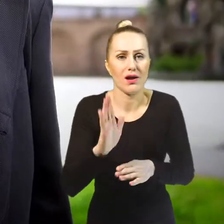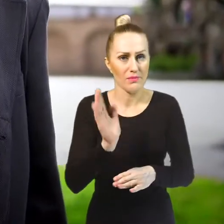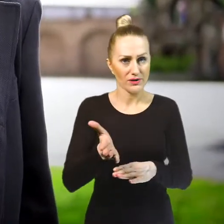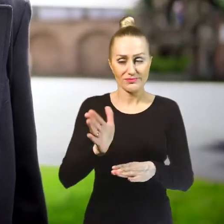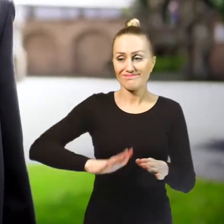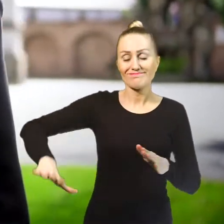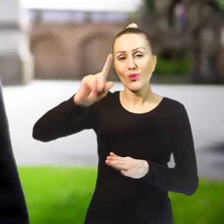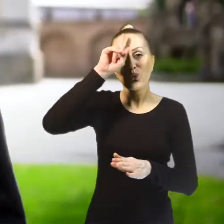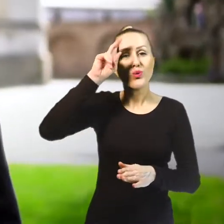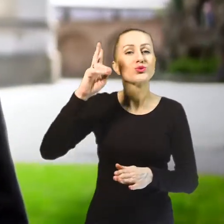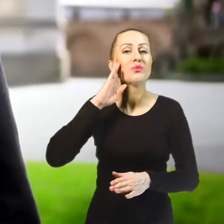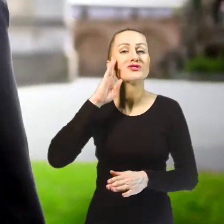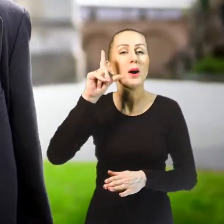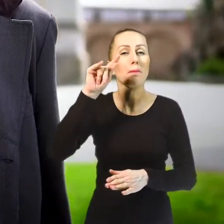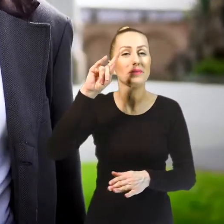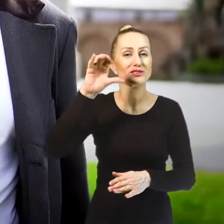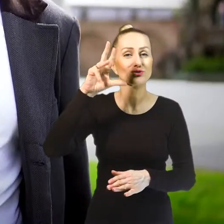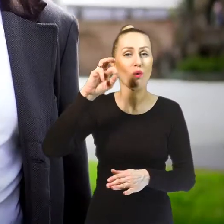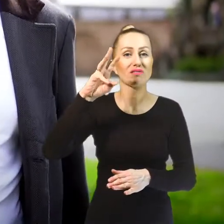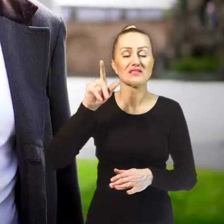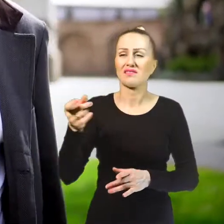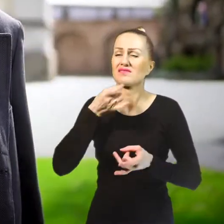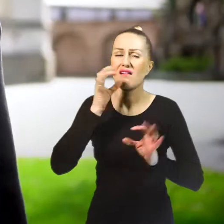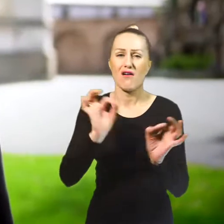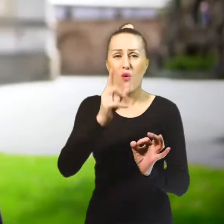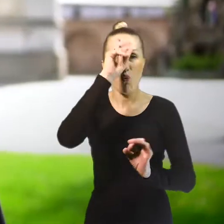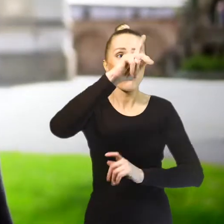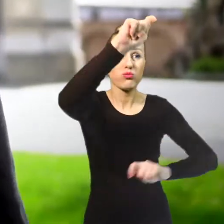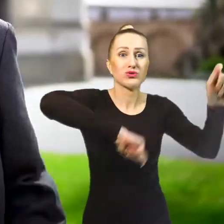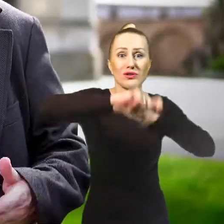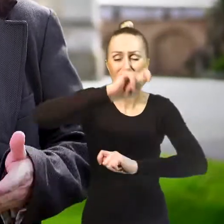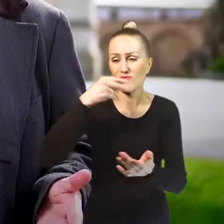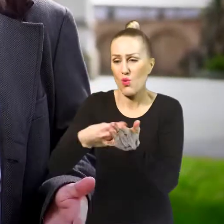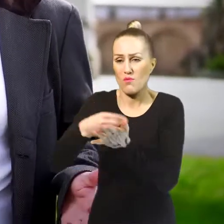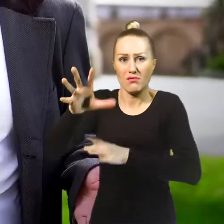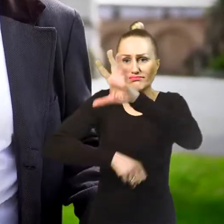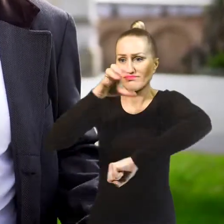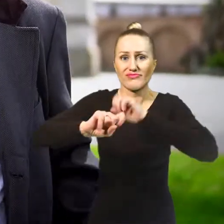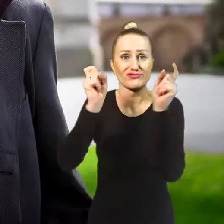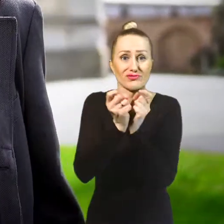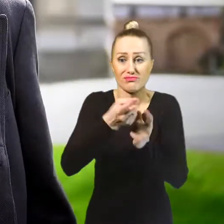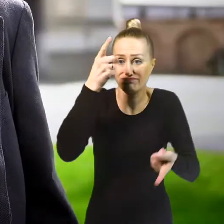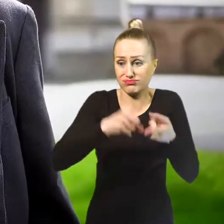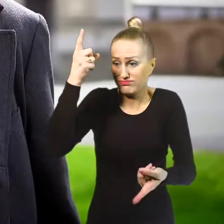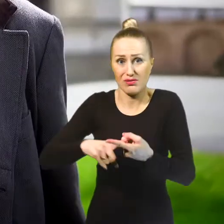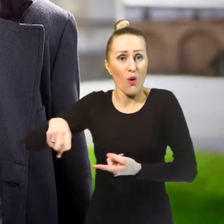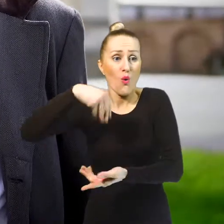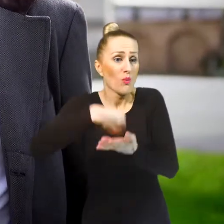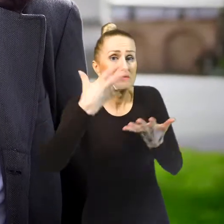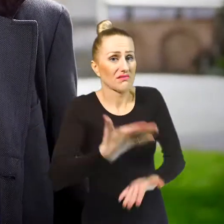Pyskowiczanie skarżyli się na przyjezdnych, którzy wykupywali wszystko, co się dało, tak że dla nich już nic nie zostało.